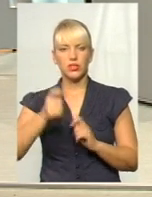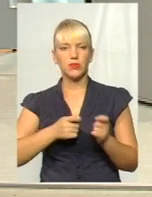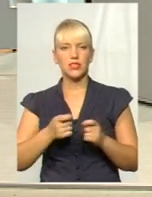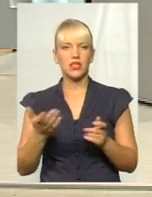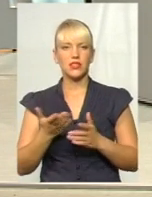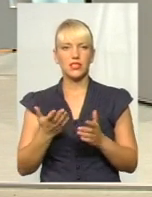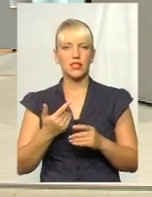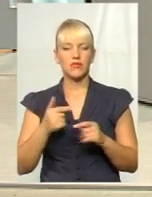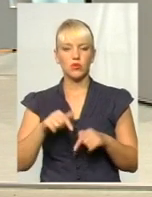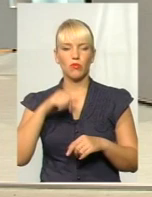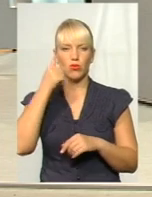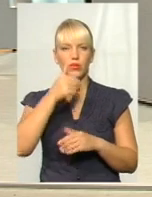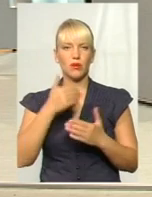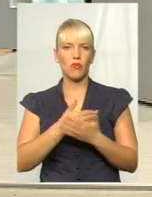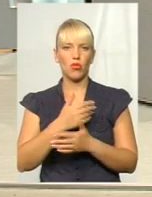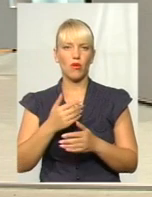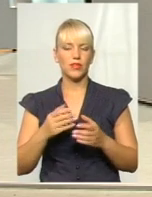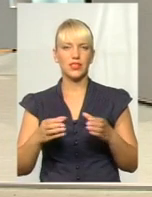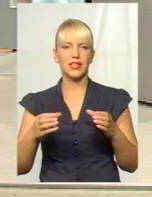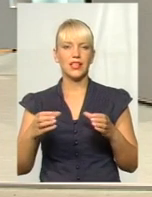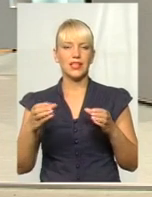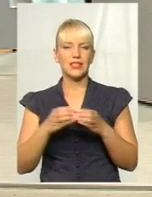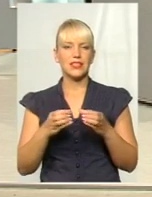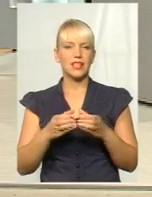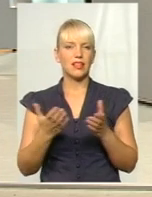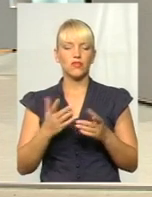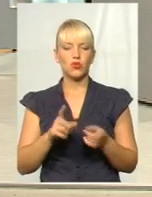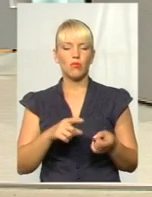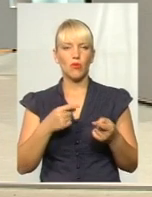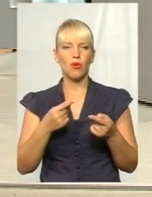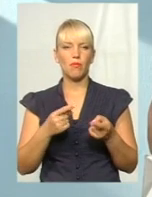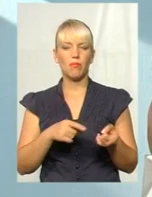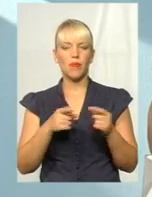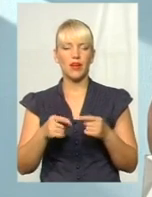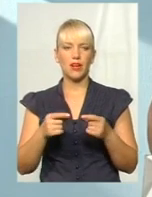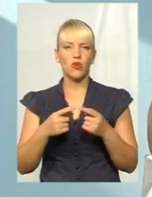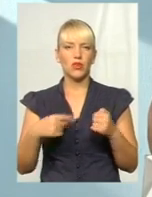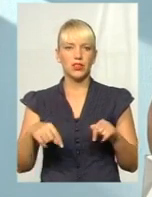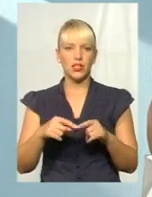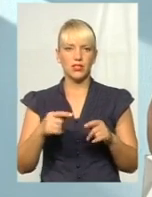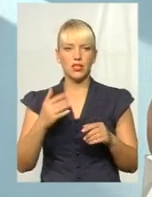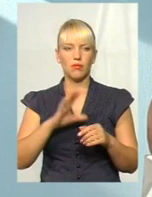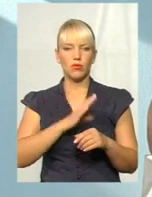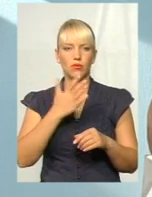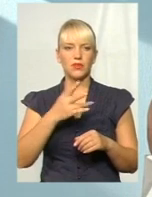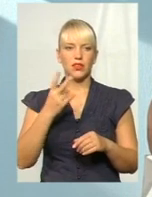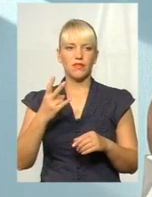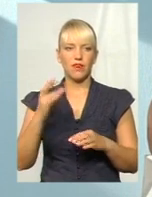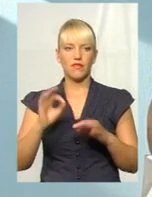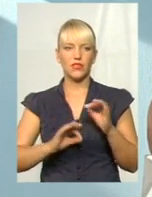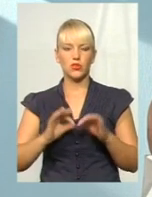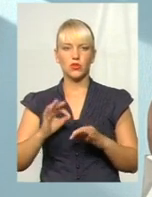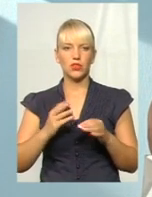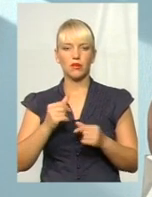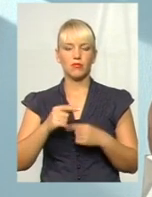поновлений склад. В чому переорієнтація? Було 52% бізнесу